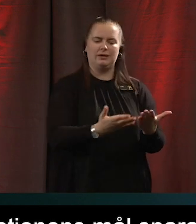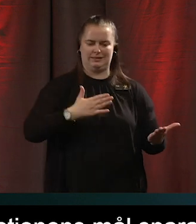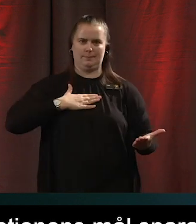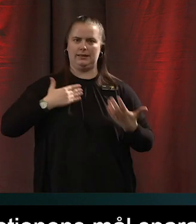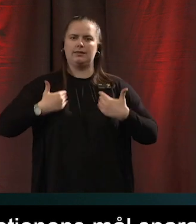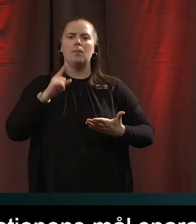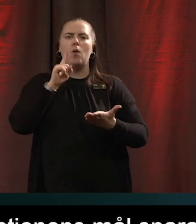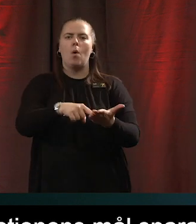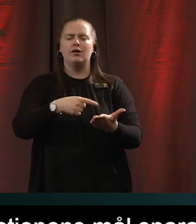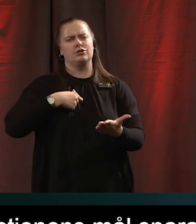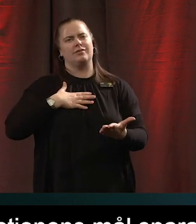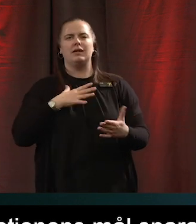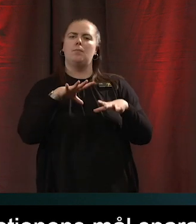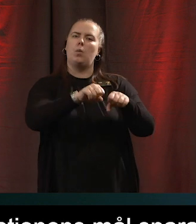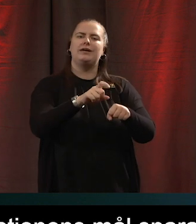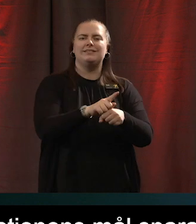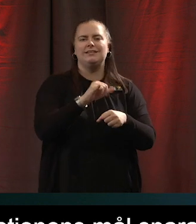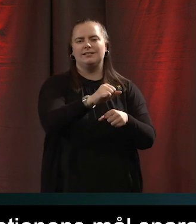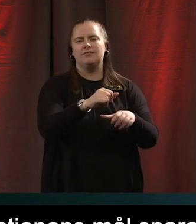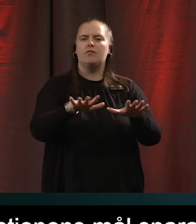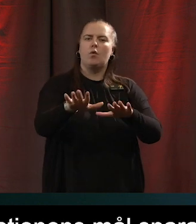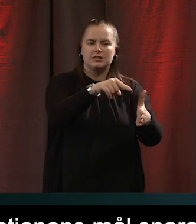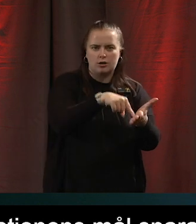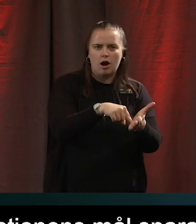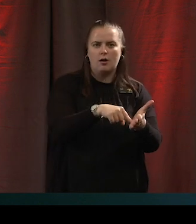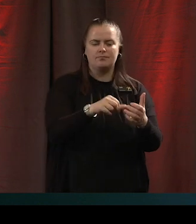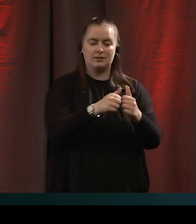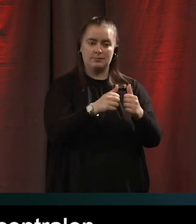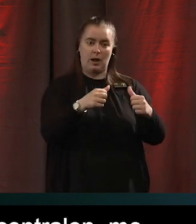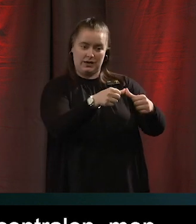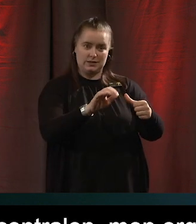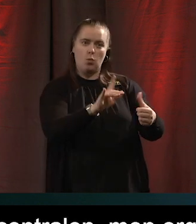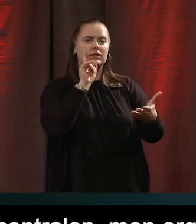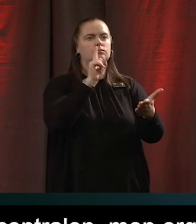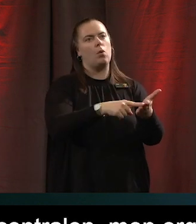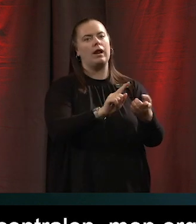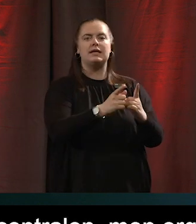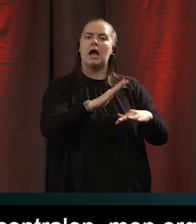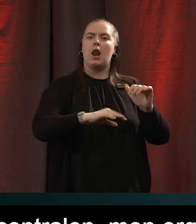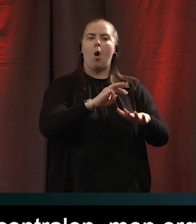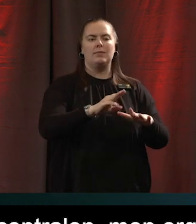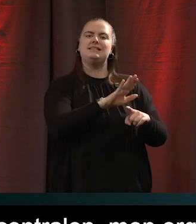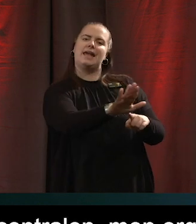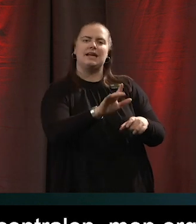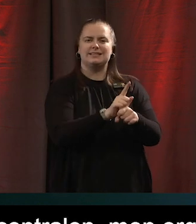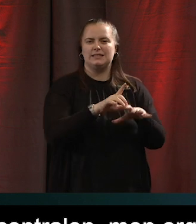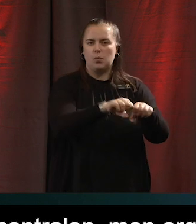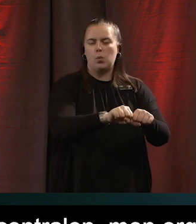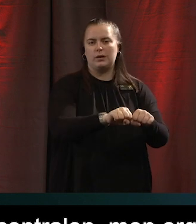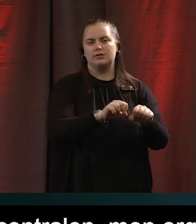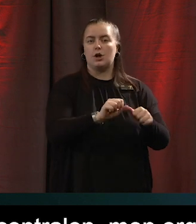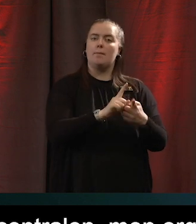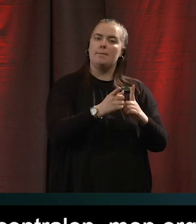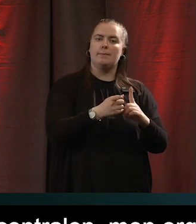bo en tid på vårdcentralen. Men organisationens mål när de utvecklade systemet kanske var att aktivisera tidsbogen. och då har